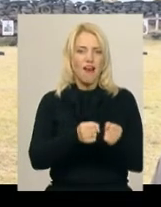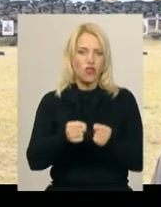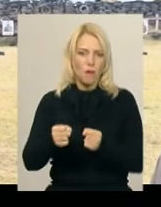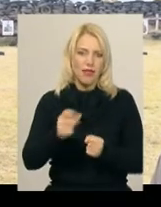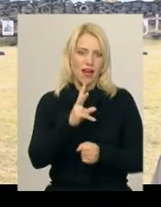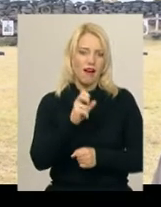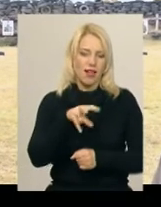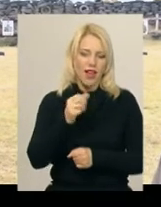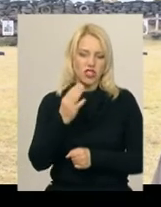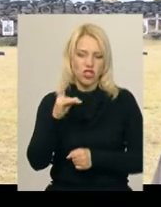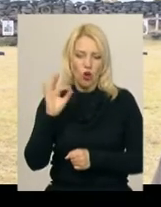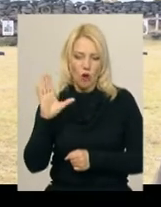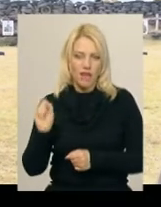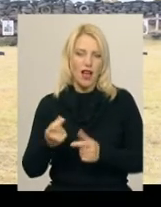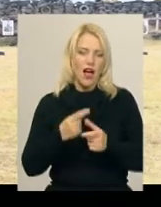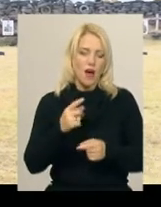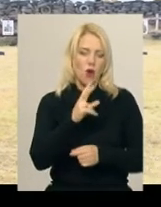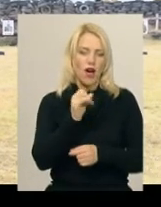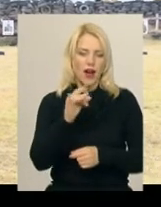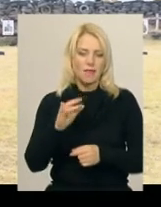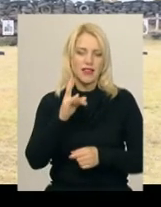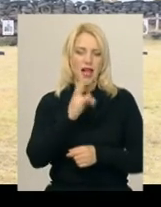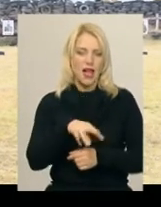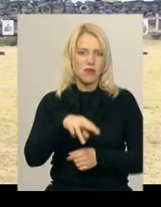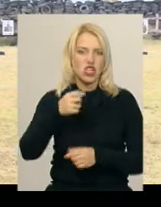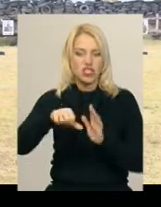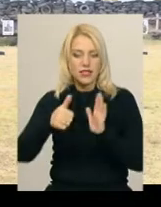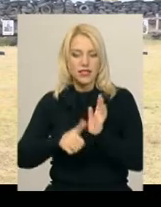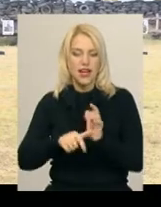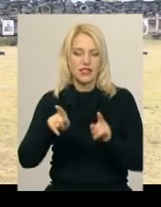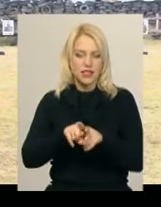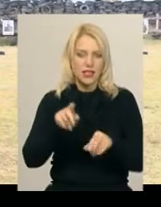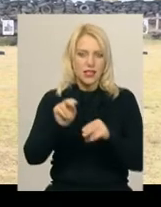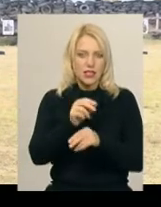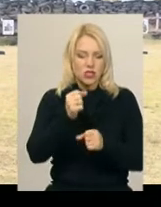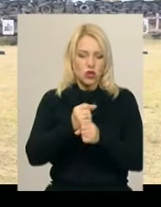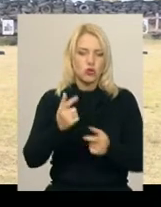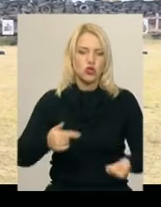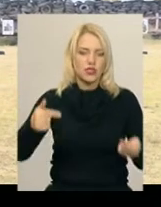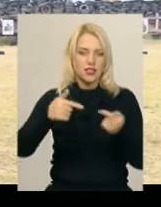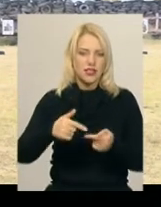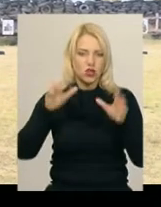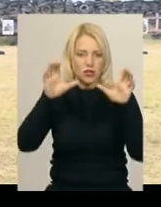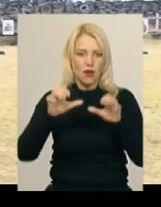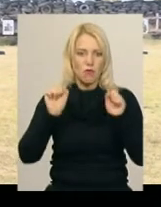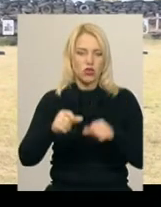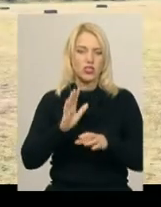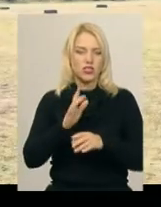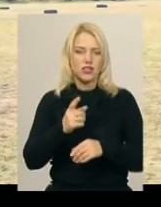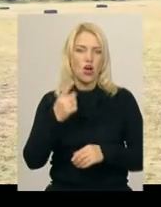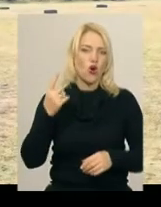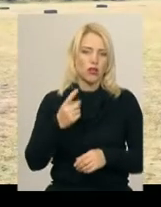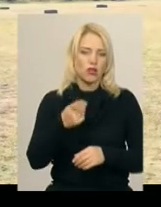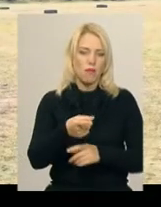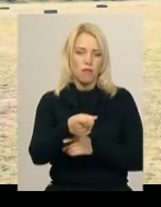карабіну М-16, вона приведена до такого стану, що вона може, згідно чинного законодавства, стріляти тільки одиночними пострілами.